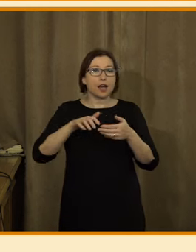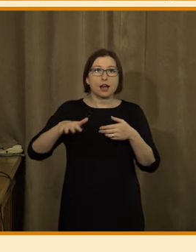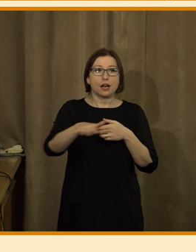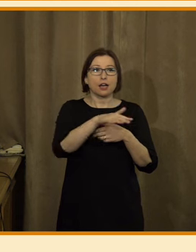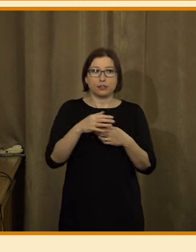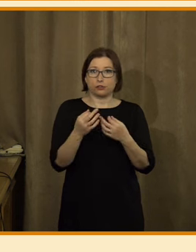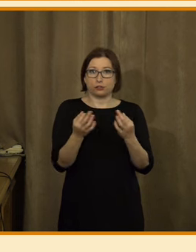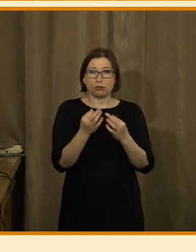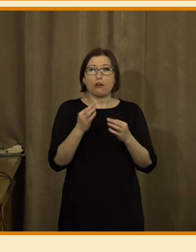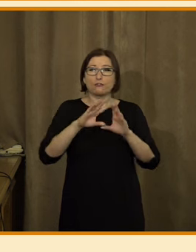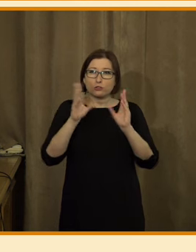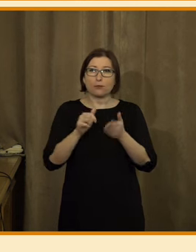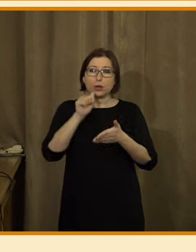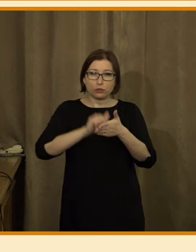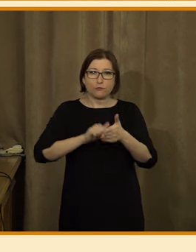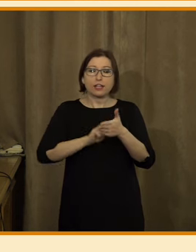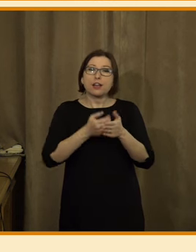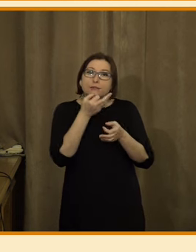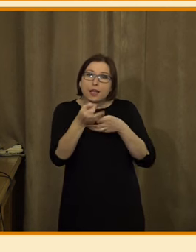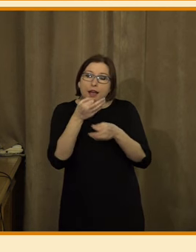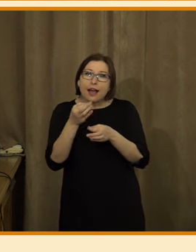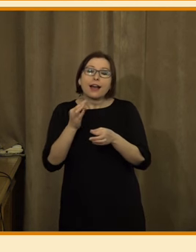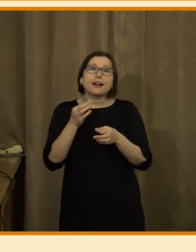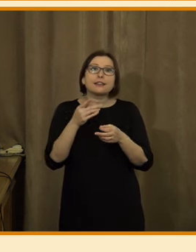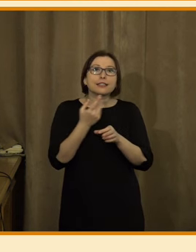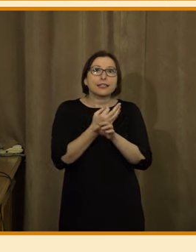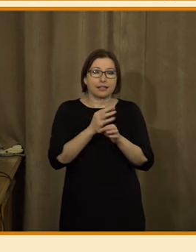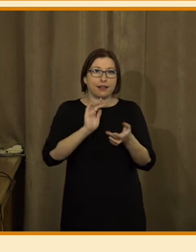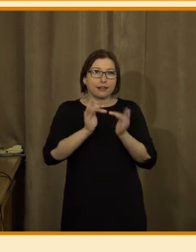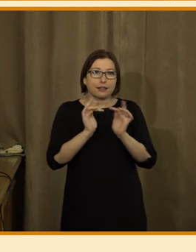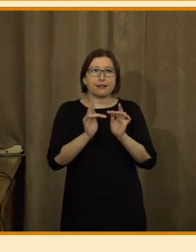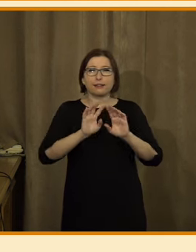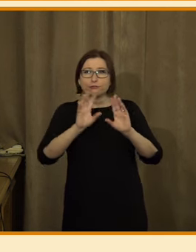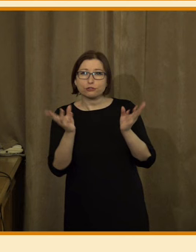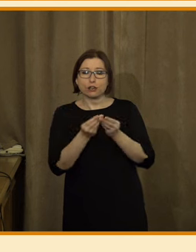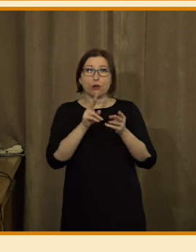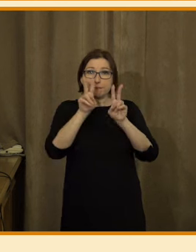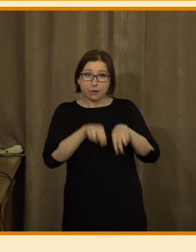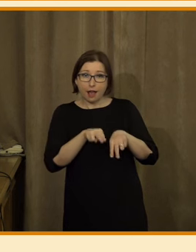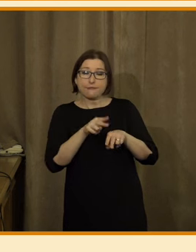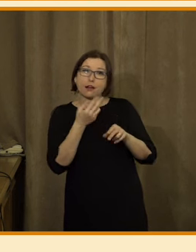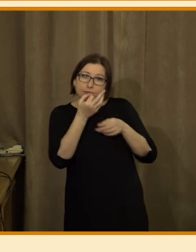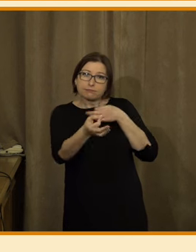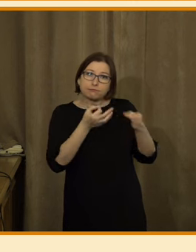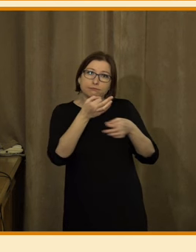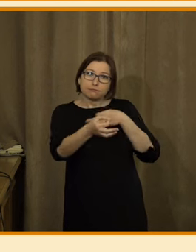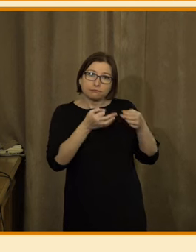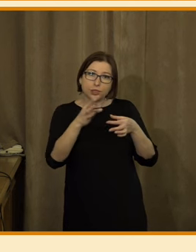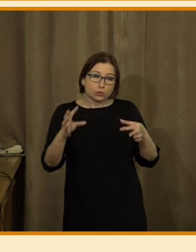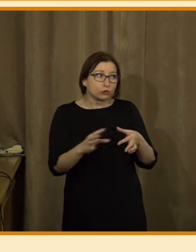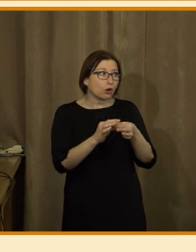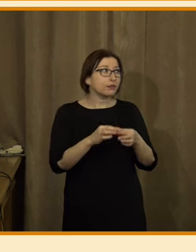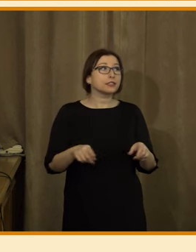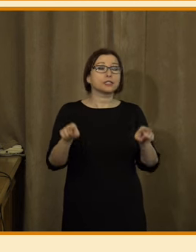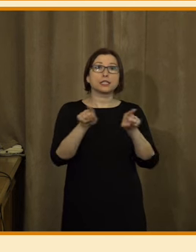zaměřili na celou řadu otázek týkající se digitálních práv, práce s digitálními technologiemi. Bylo do něj